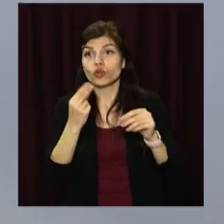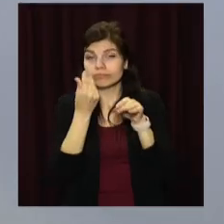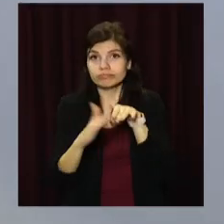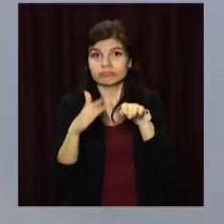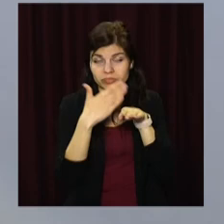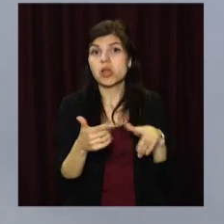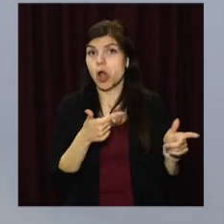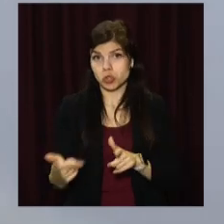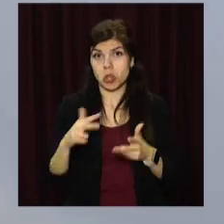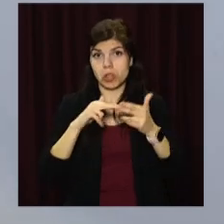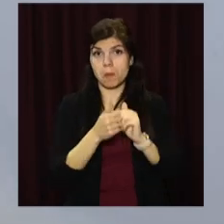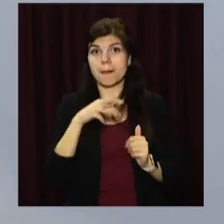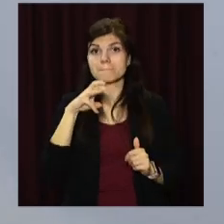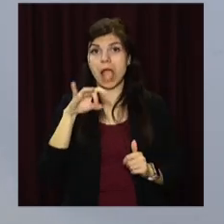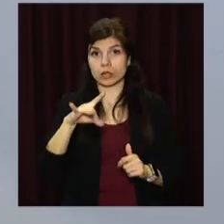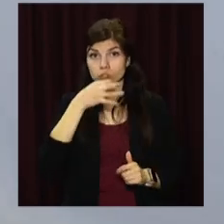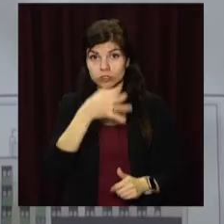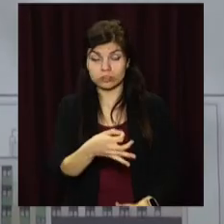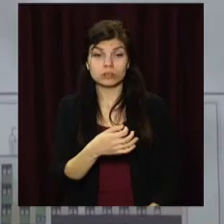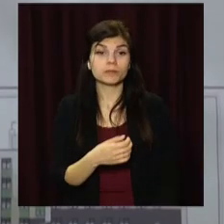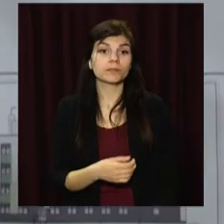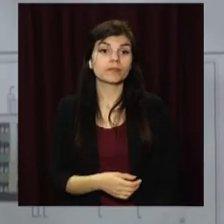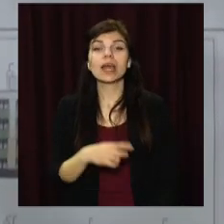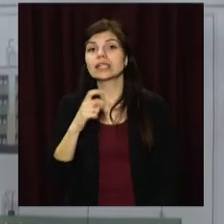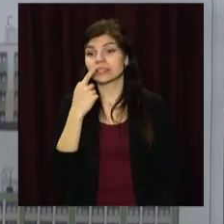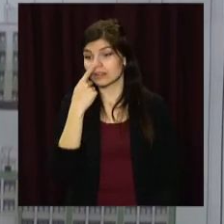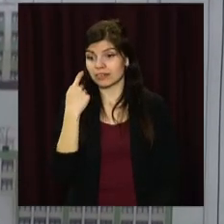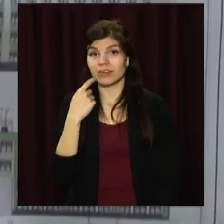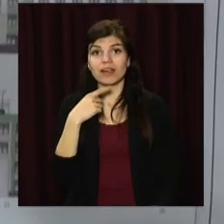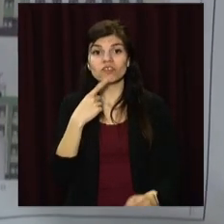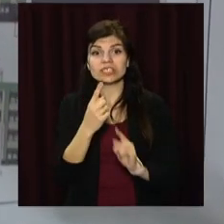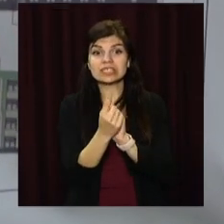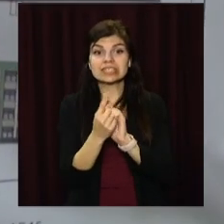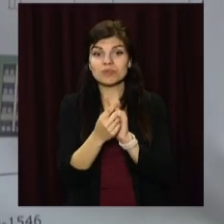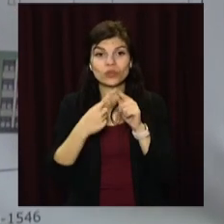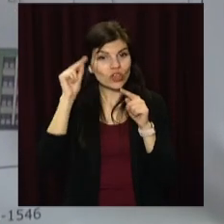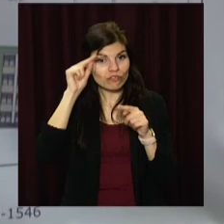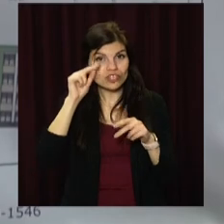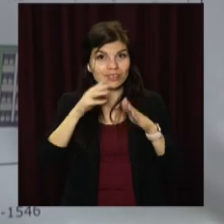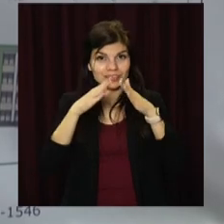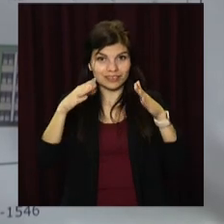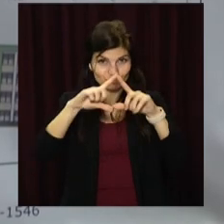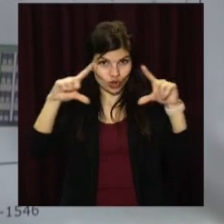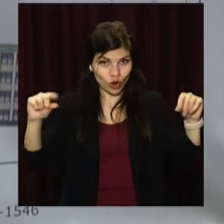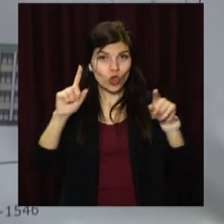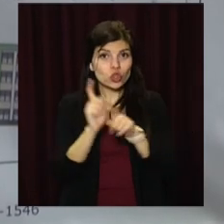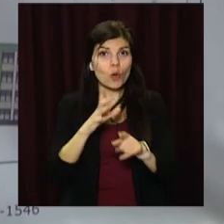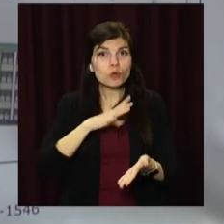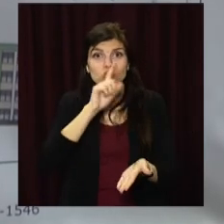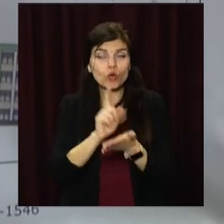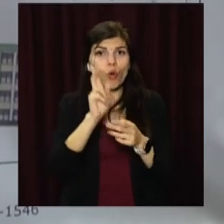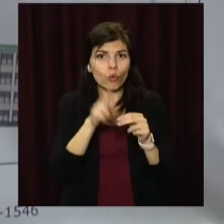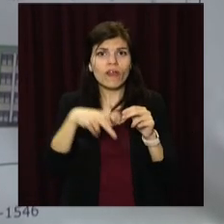-ї школи навчаються в інших школах міста. За попереднім проєктом реконструкція навчального закладу мала завершитися у